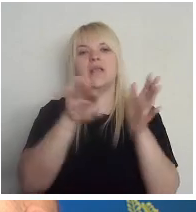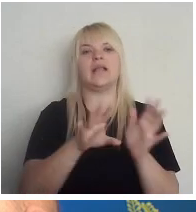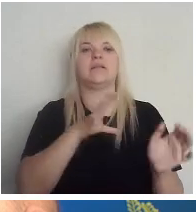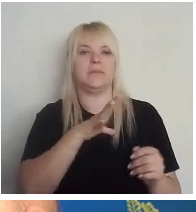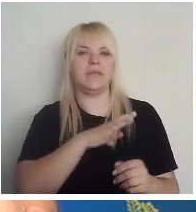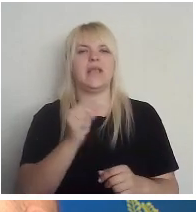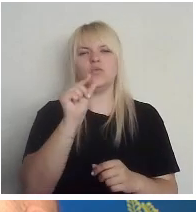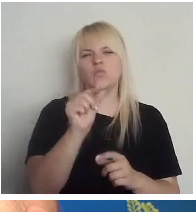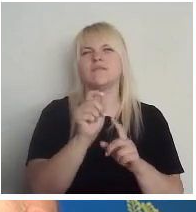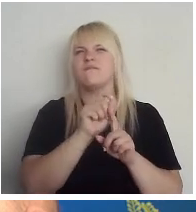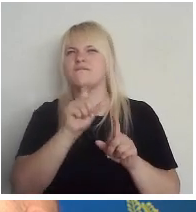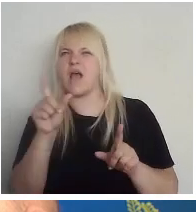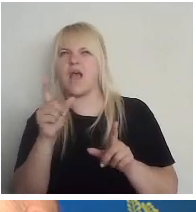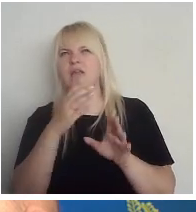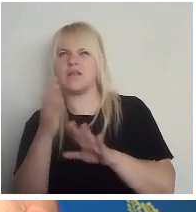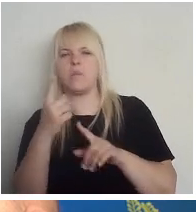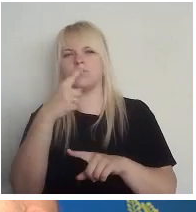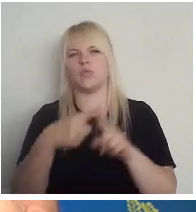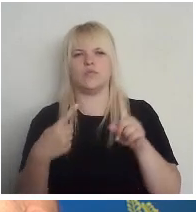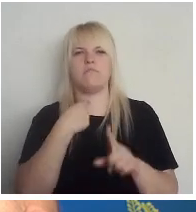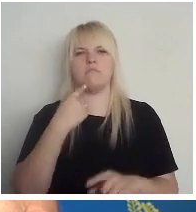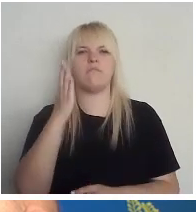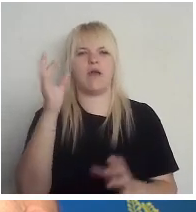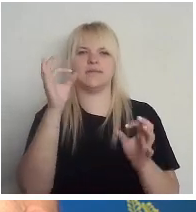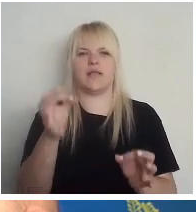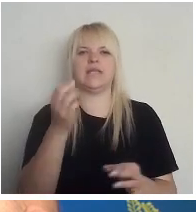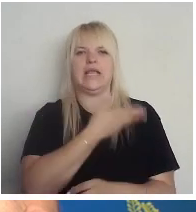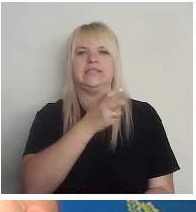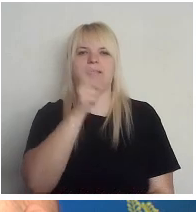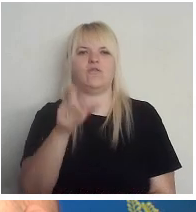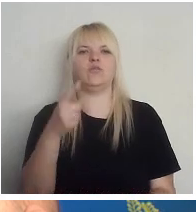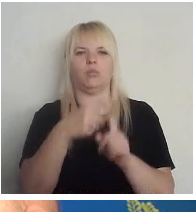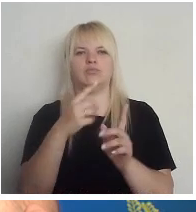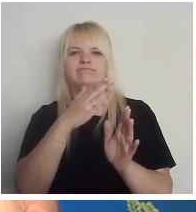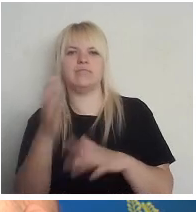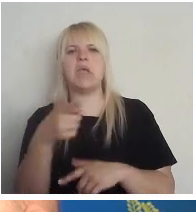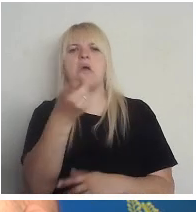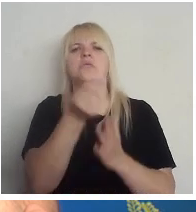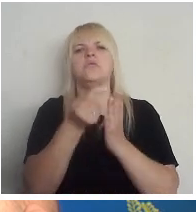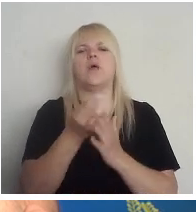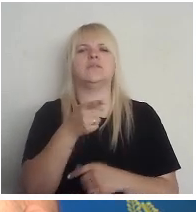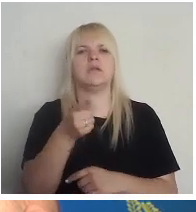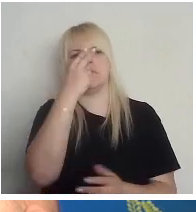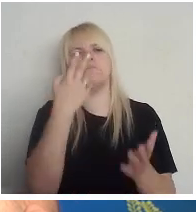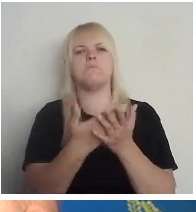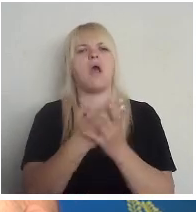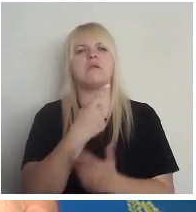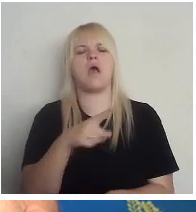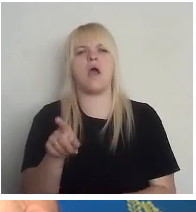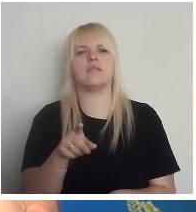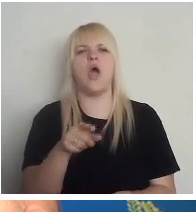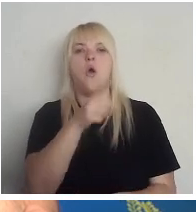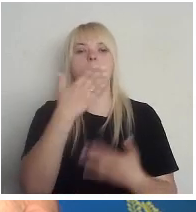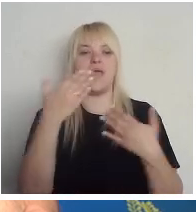vairāk nekā puse valstiesīgo iedzīvotāju. Un ko tad tas pīstinībā nozīmē, ko tas parāda? Un pēdējās